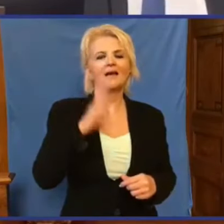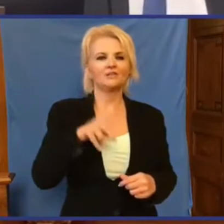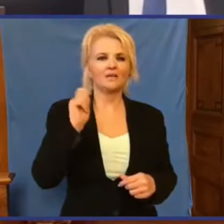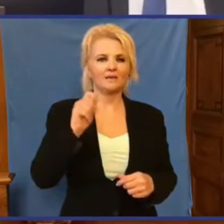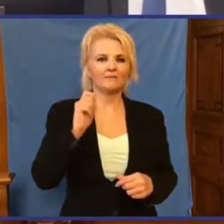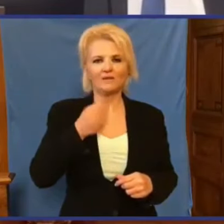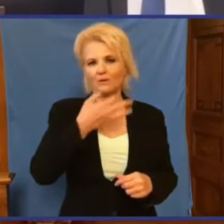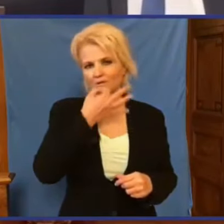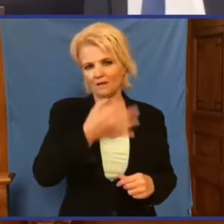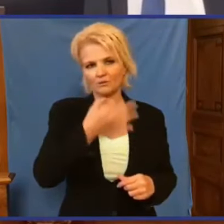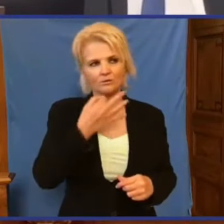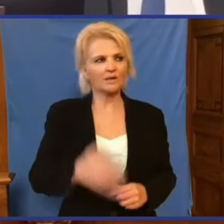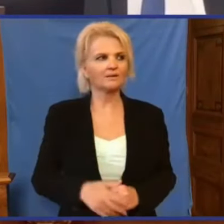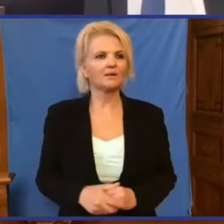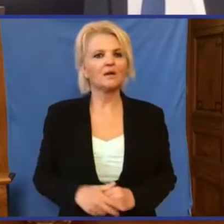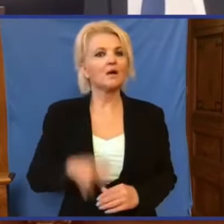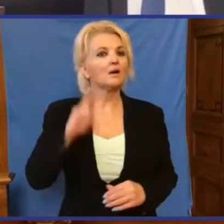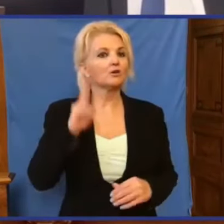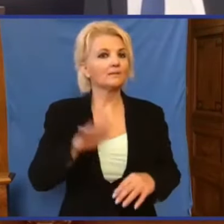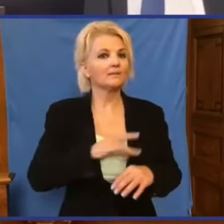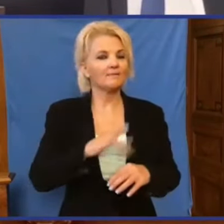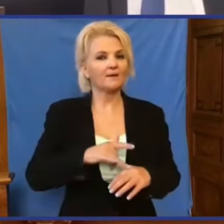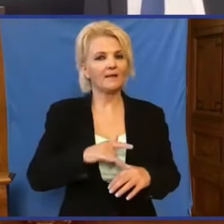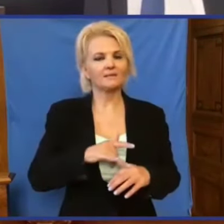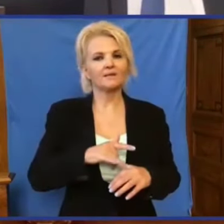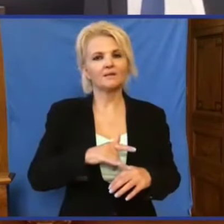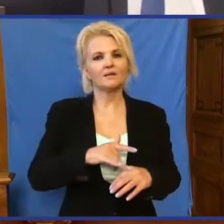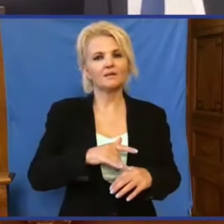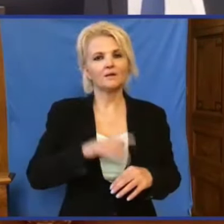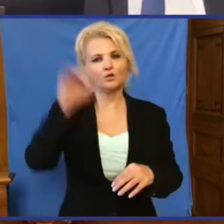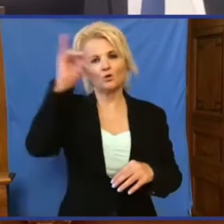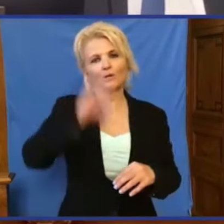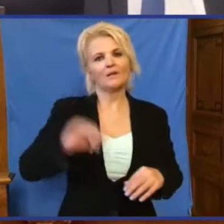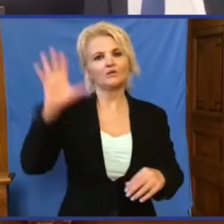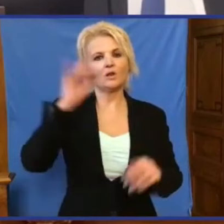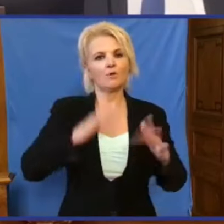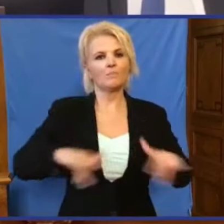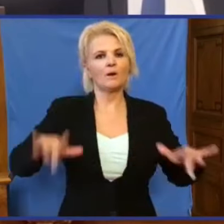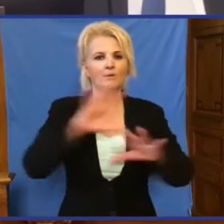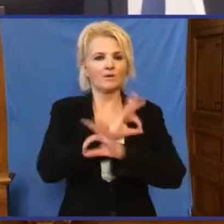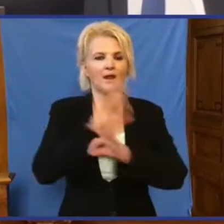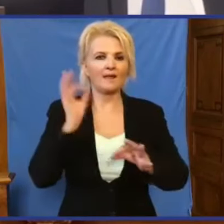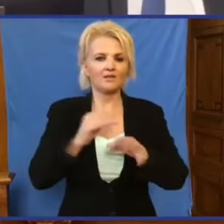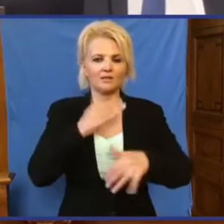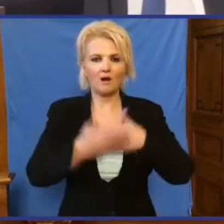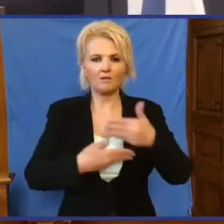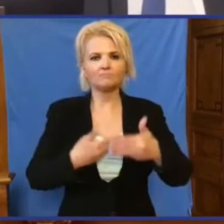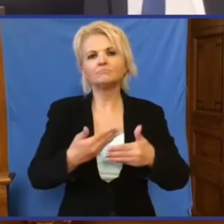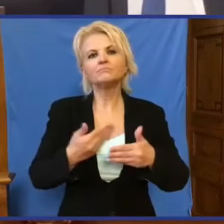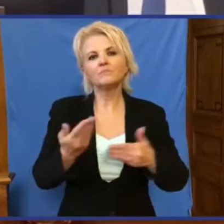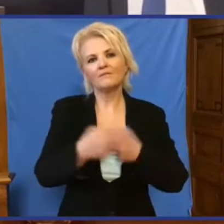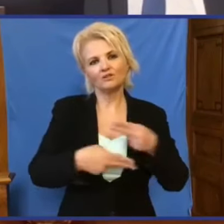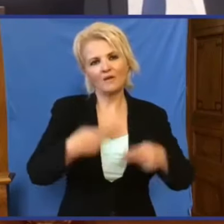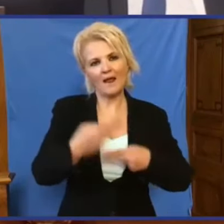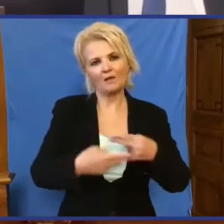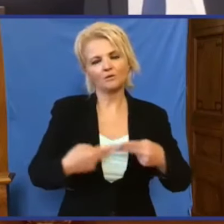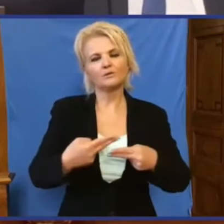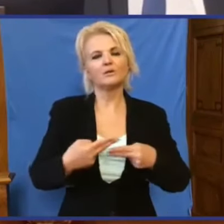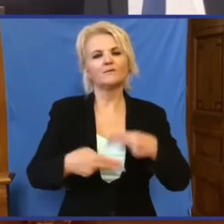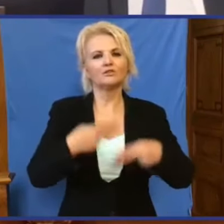nyilatkozatairól. Krupicer Ferenc kettőspont, a nyugdíjas lakóparkban történt haláleset alapos vizsgálatot követel.